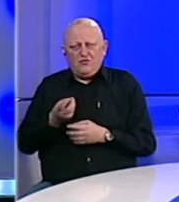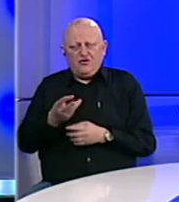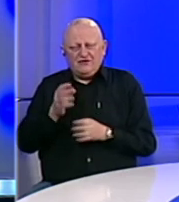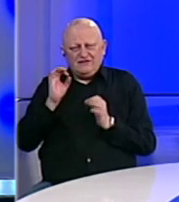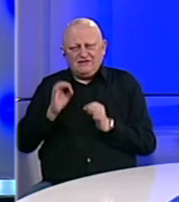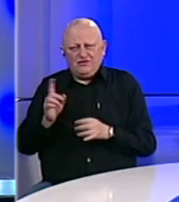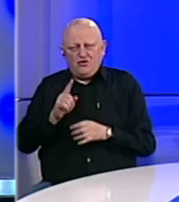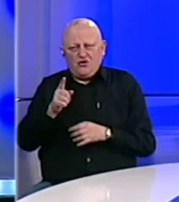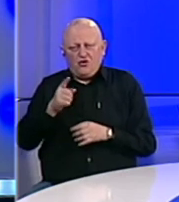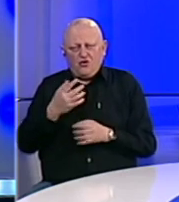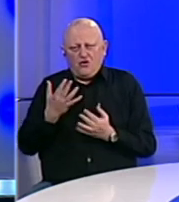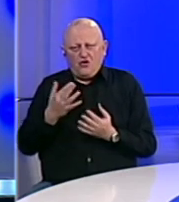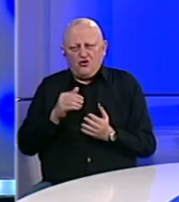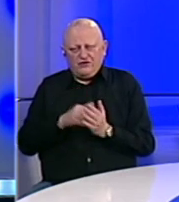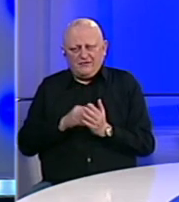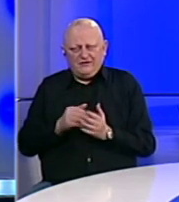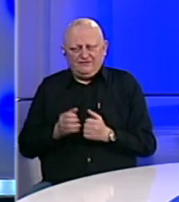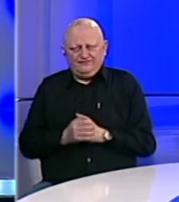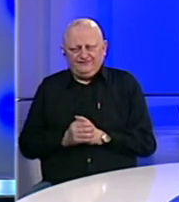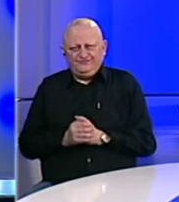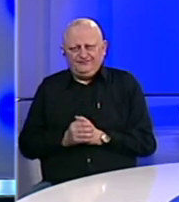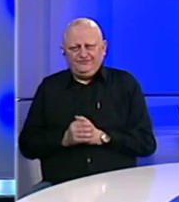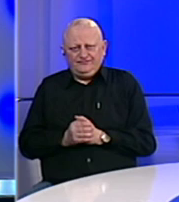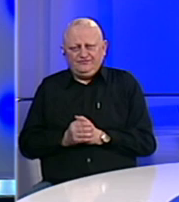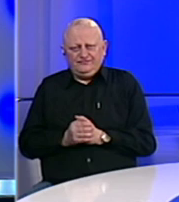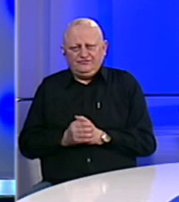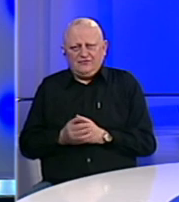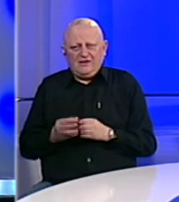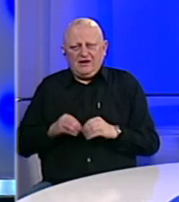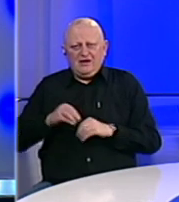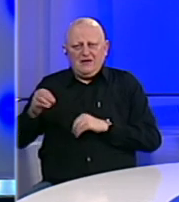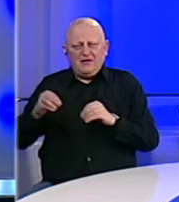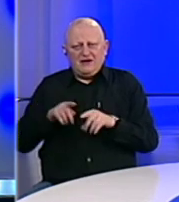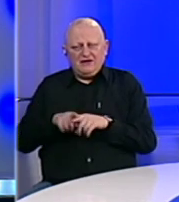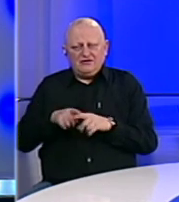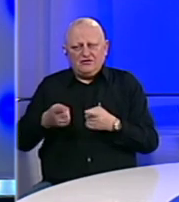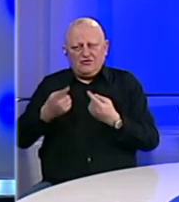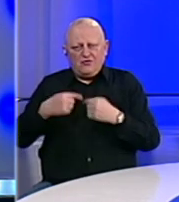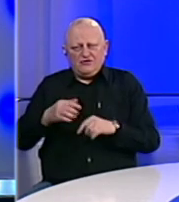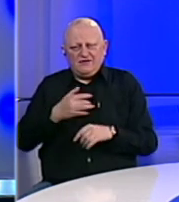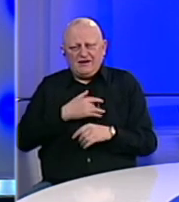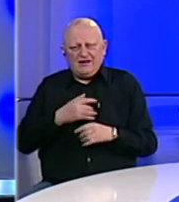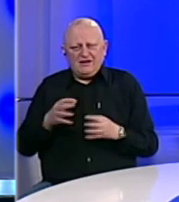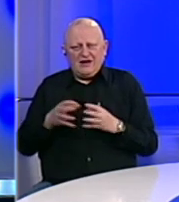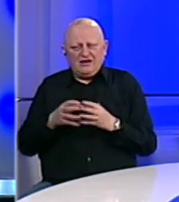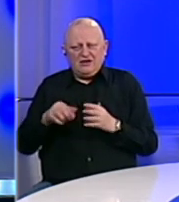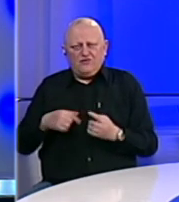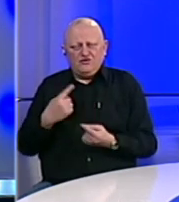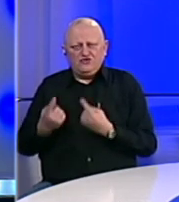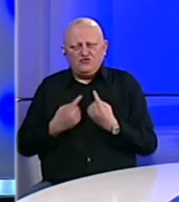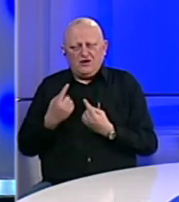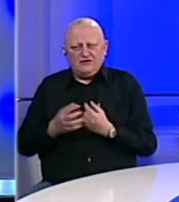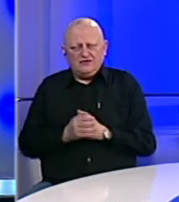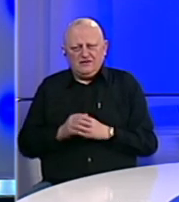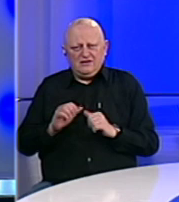sigurno ne onoliko koliko će biti potrebano. Migranti su također posebno radnjiva kategorija u ovoj situaciji.